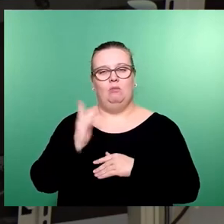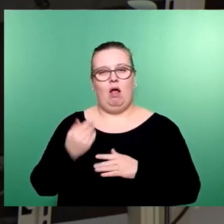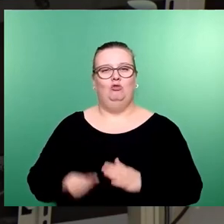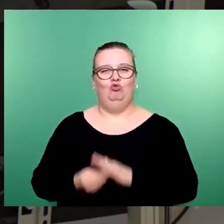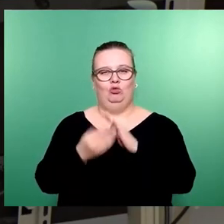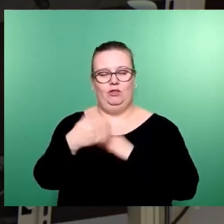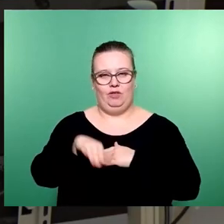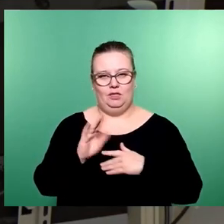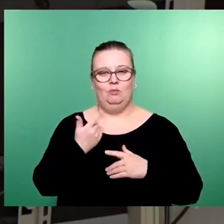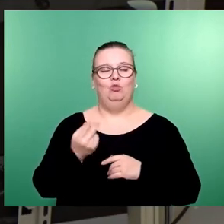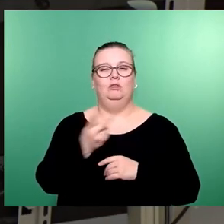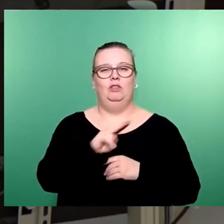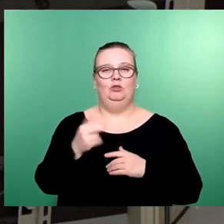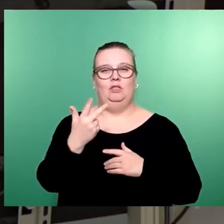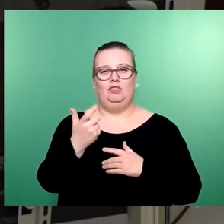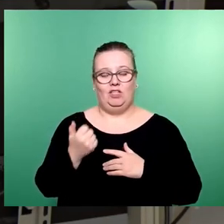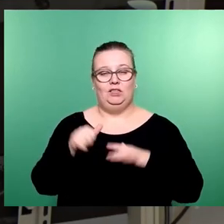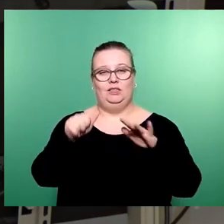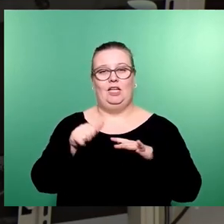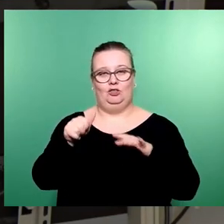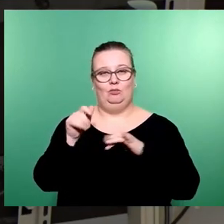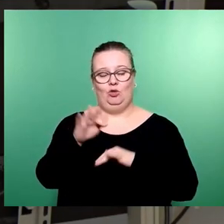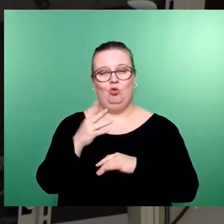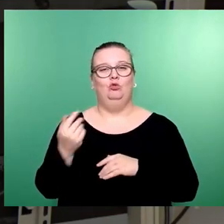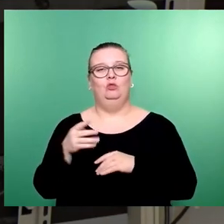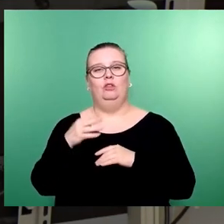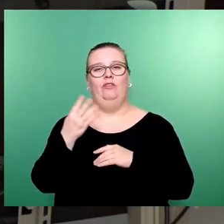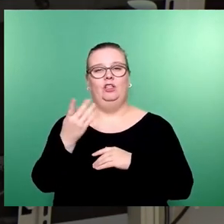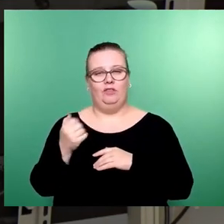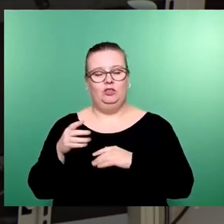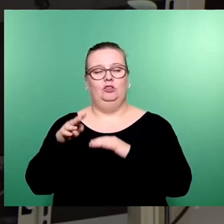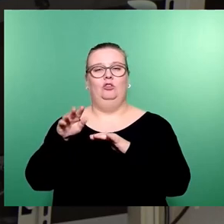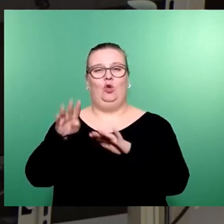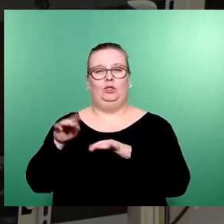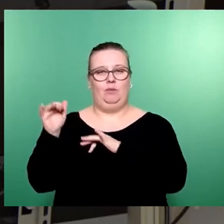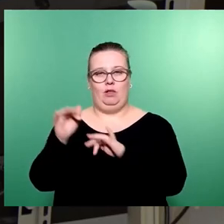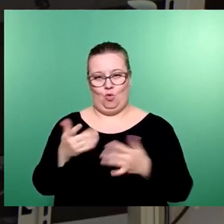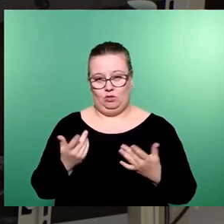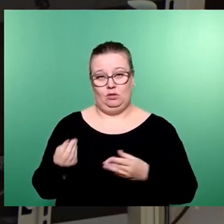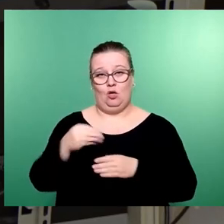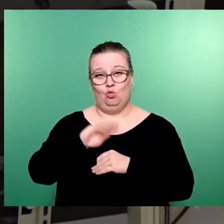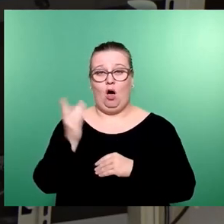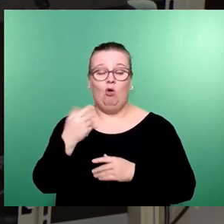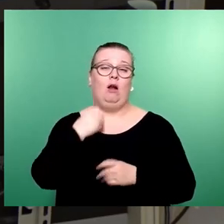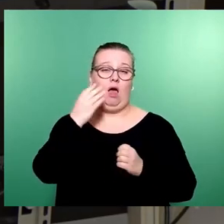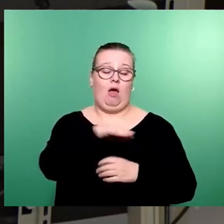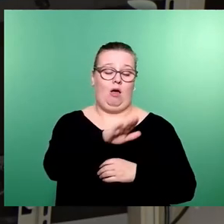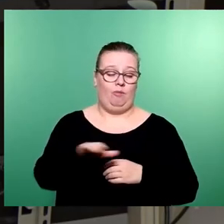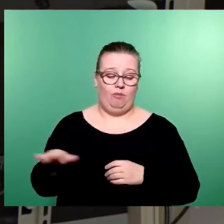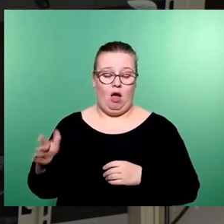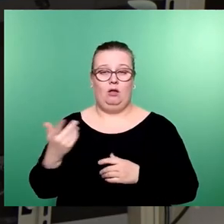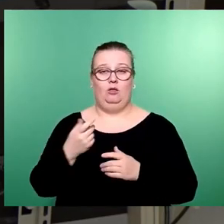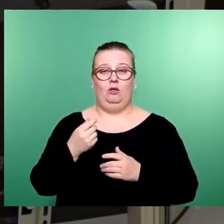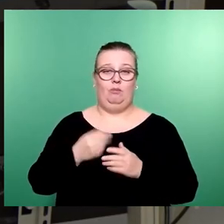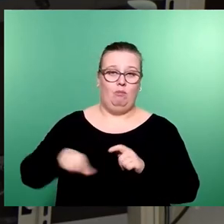2023, 19 Millionen 2024. Aber in der Vorlage eben auch eine Verknüpfung mit Parkgebühren und Anwohnerparken. Da